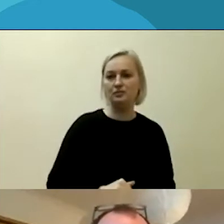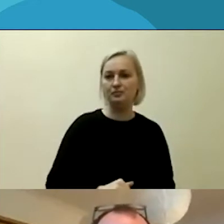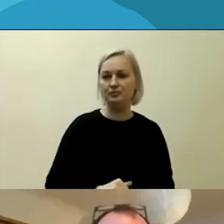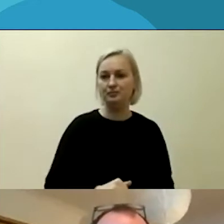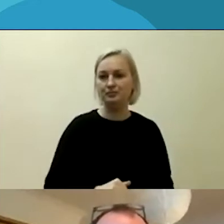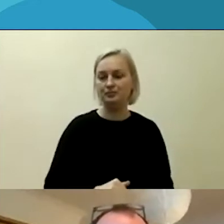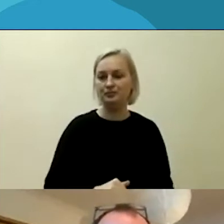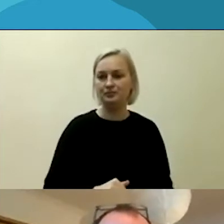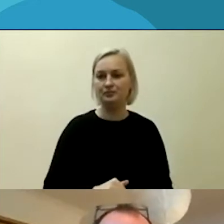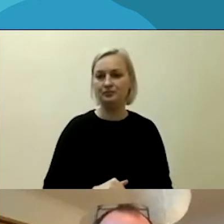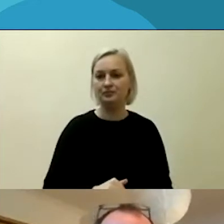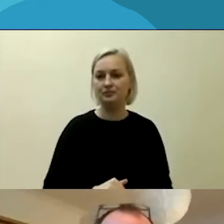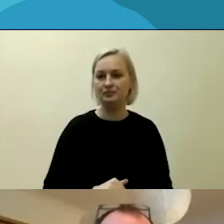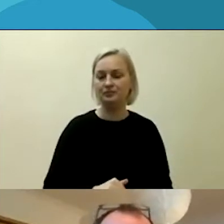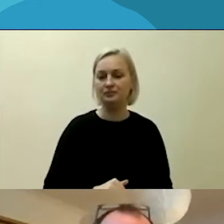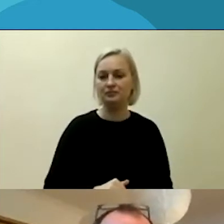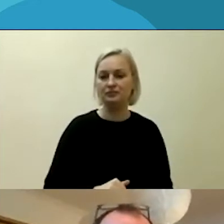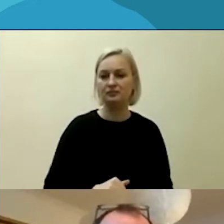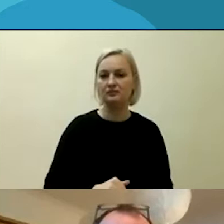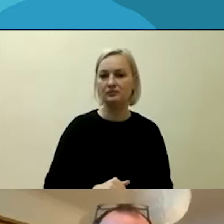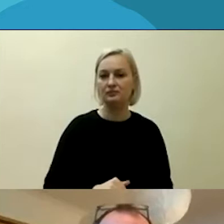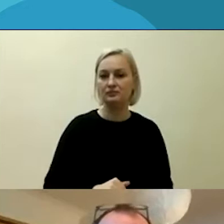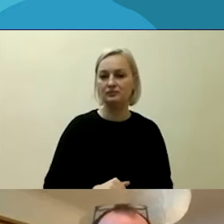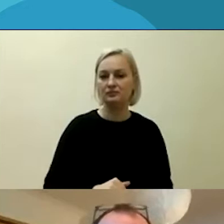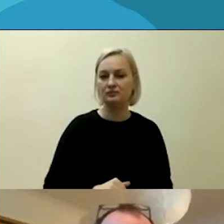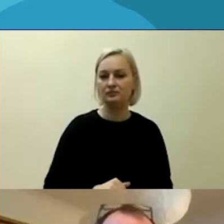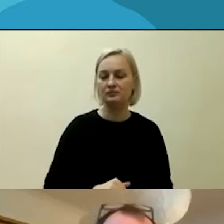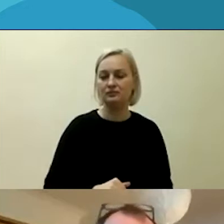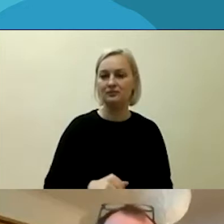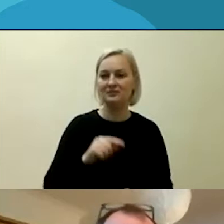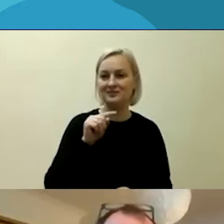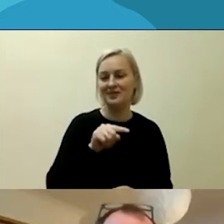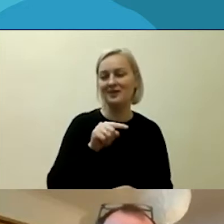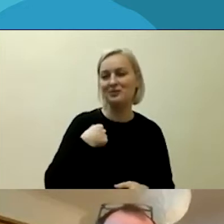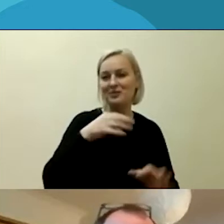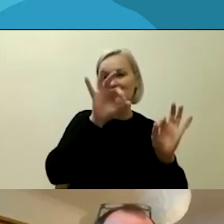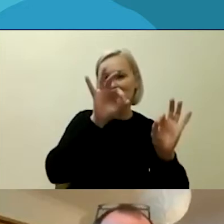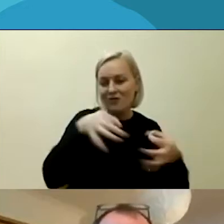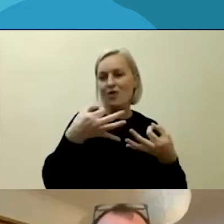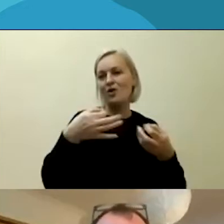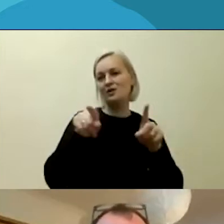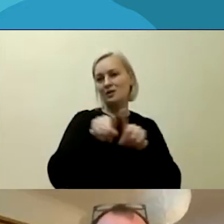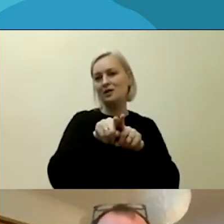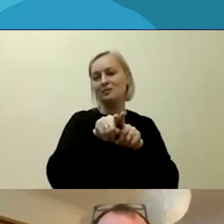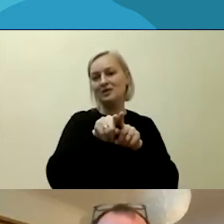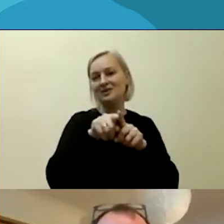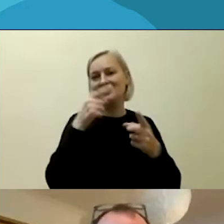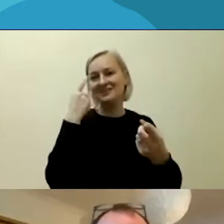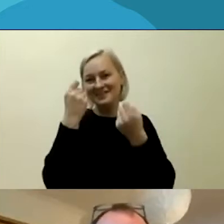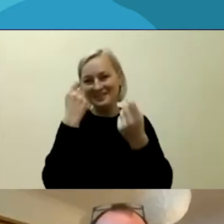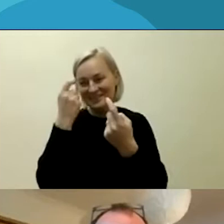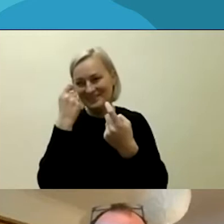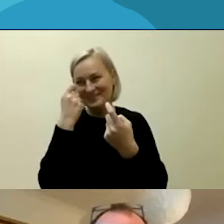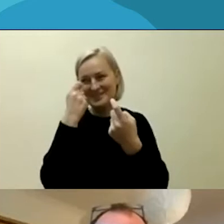Ir tai mums leidžia įveikti duomenų patvirtinimo ar duomenų teisėtumo